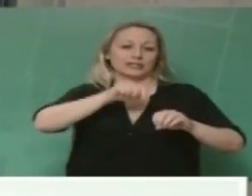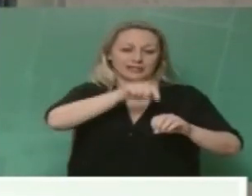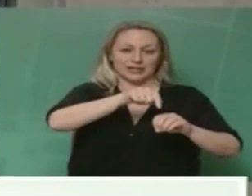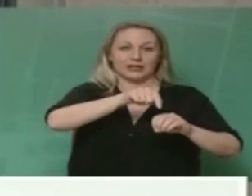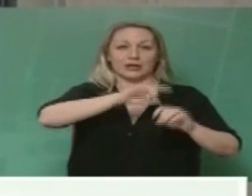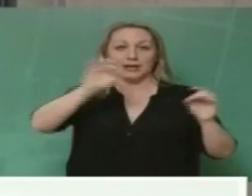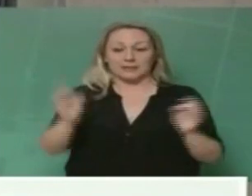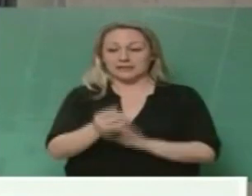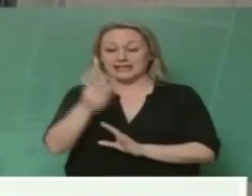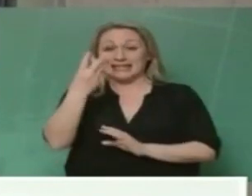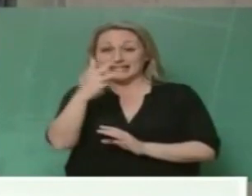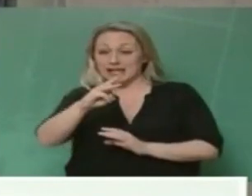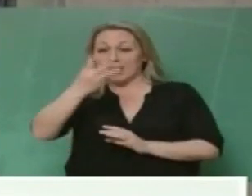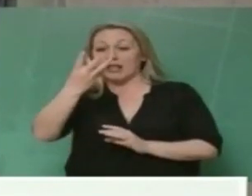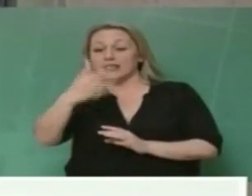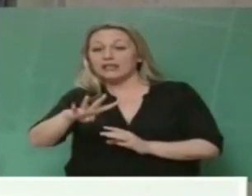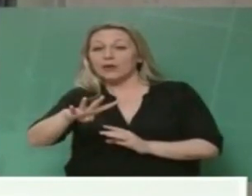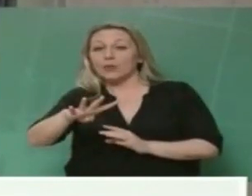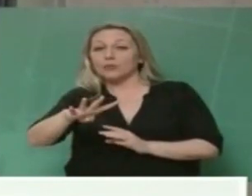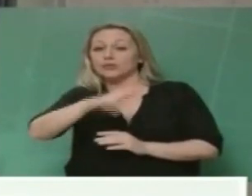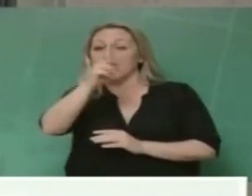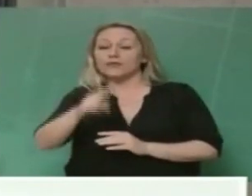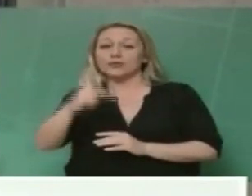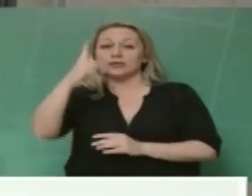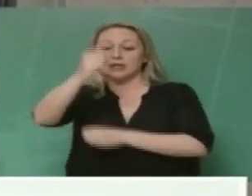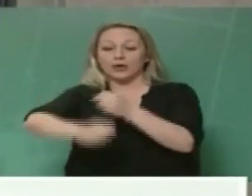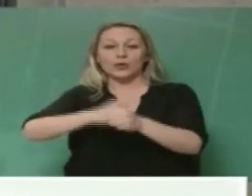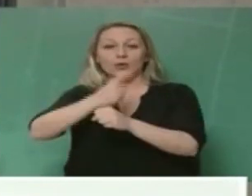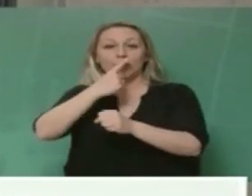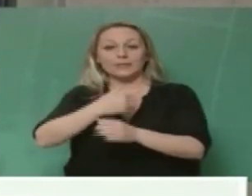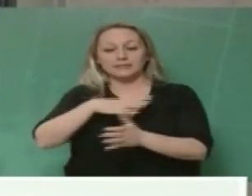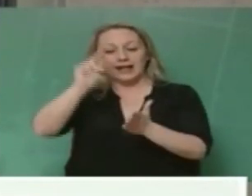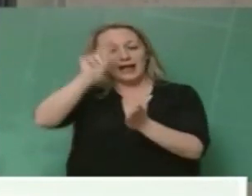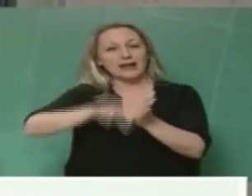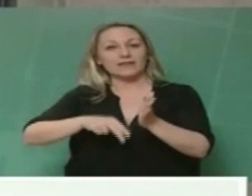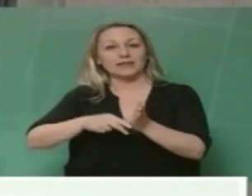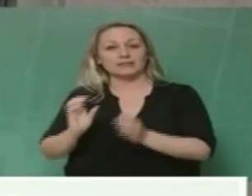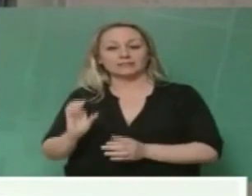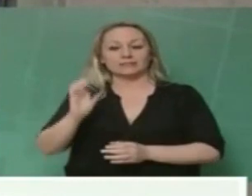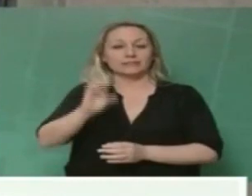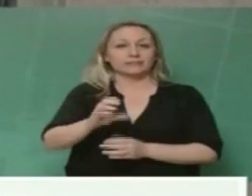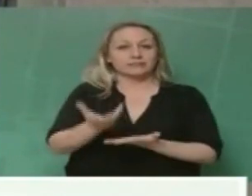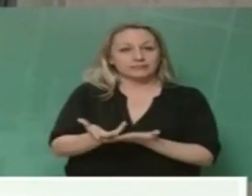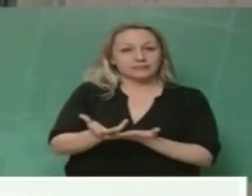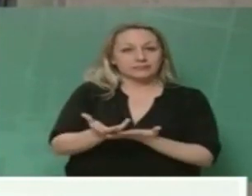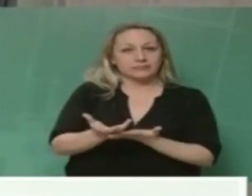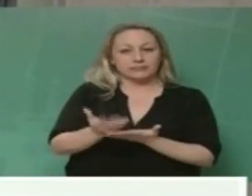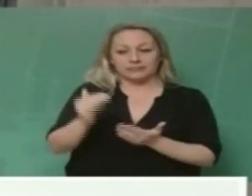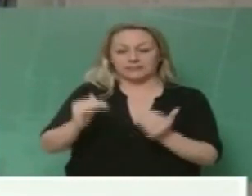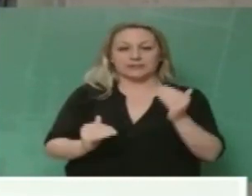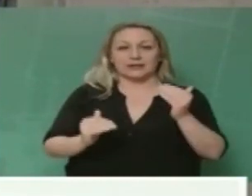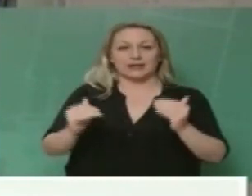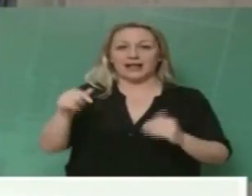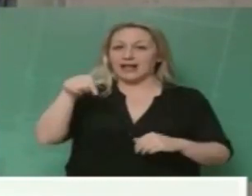3, 4, 4, 4 το χρόνο Για τέλος εγγραφής Διότι σε αυτή τη ζωή το